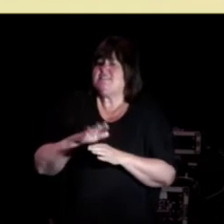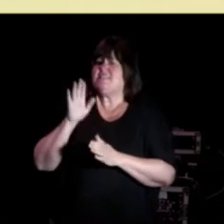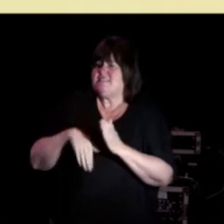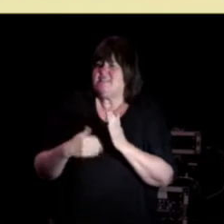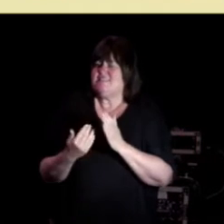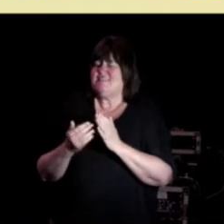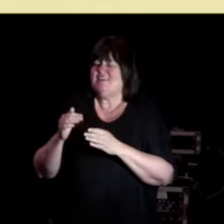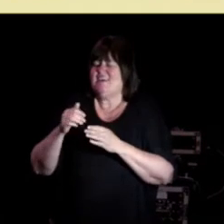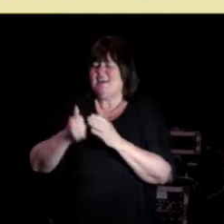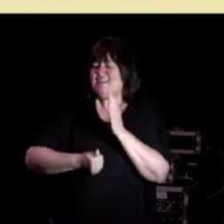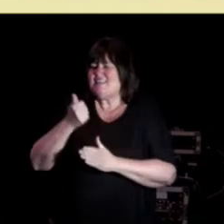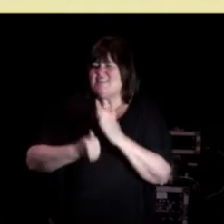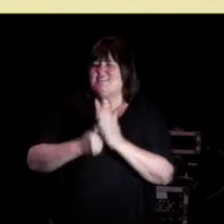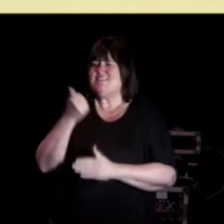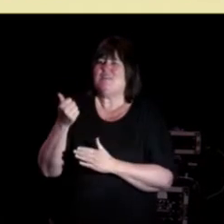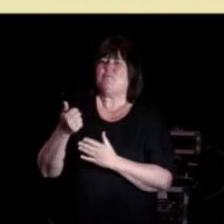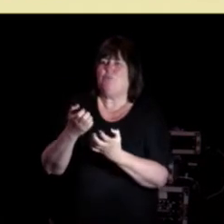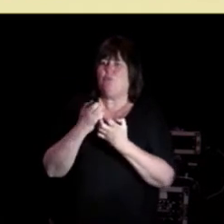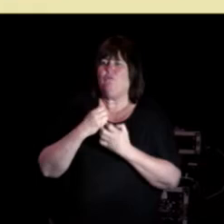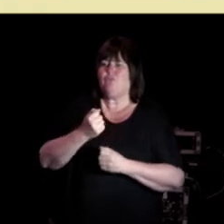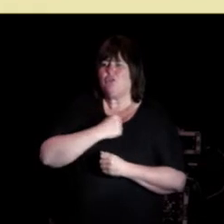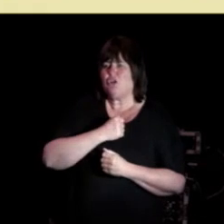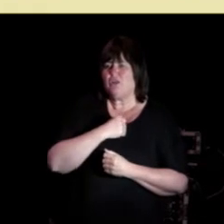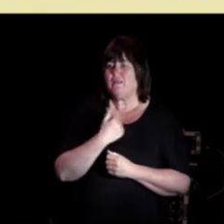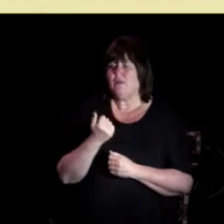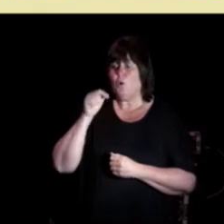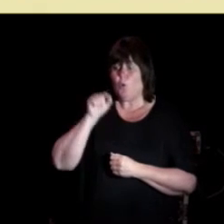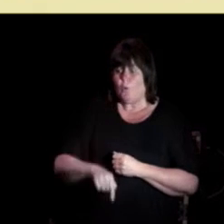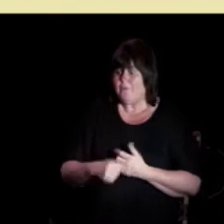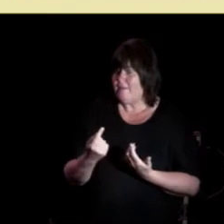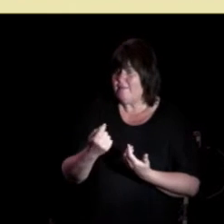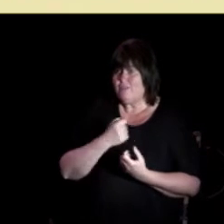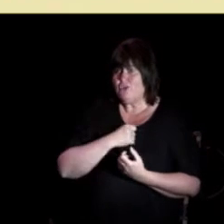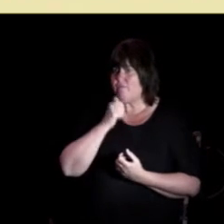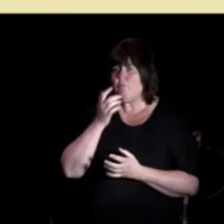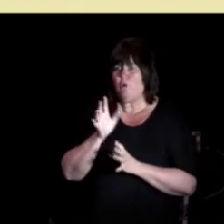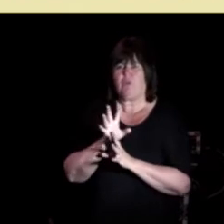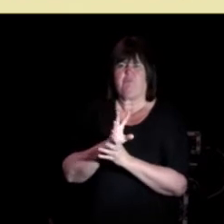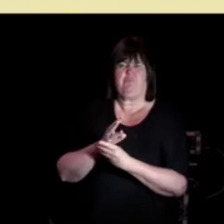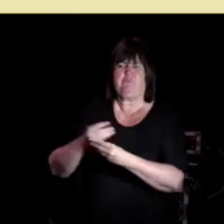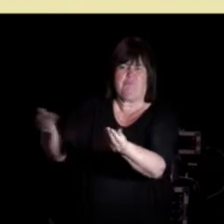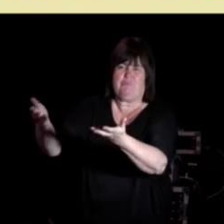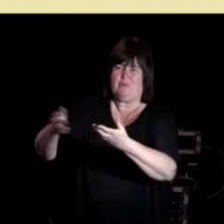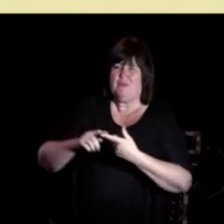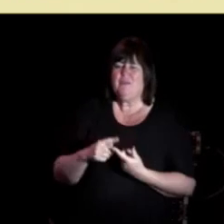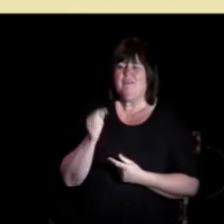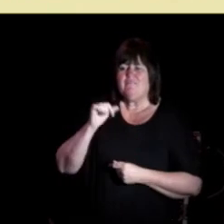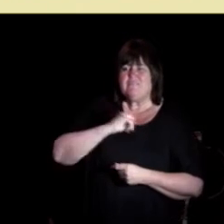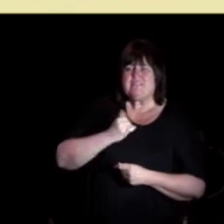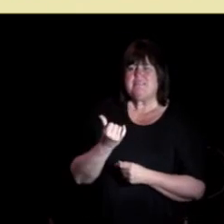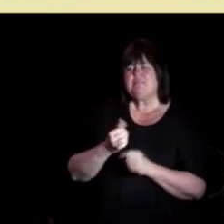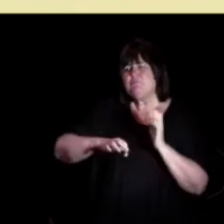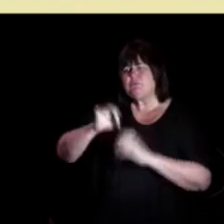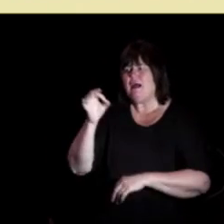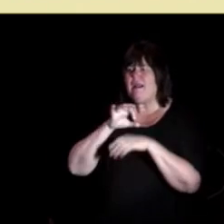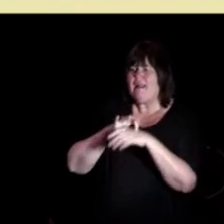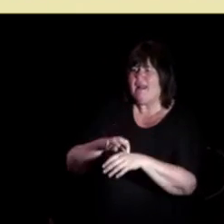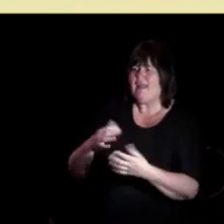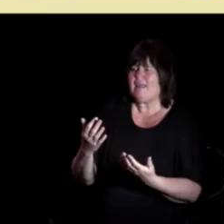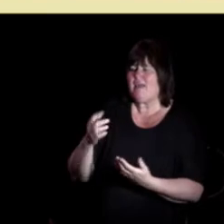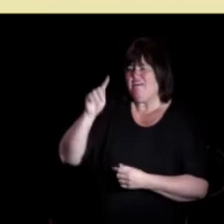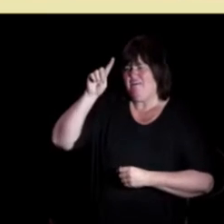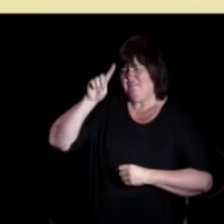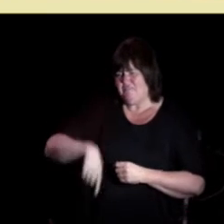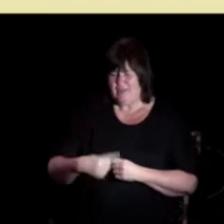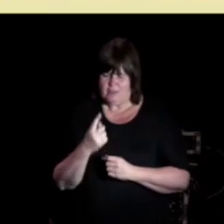og denne tilliten må vi ikke skusle bort hvis en moderne lege som vet at han skal sørge